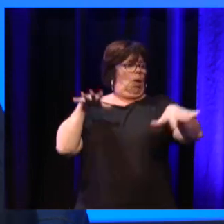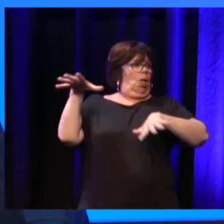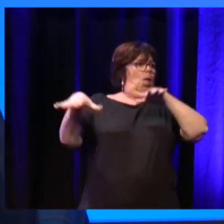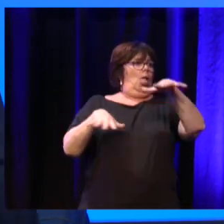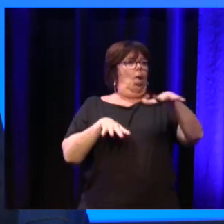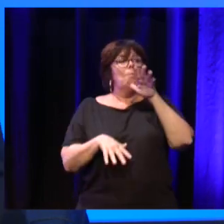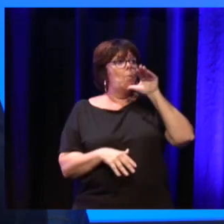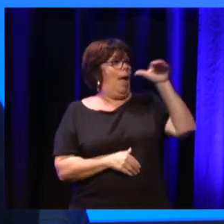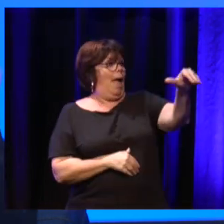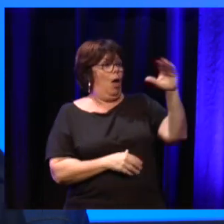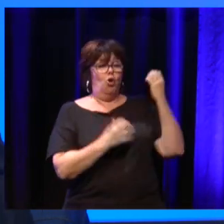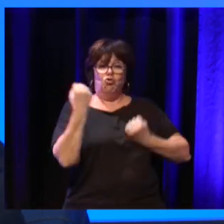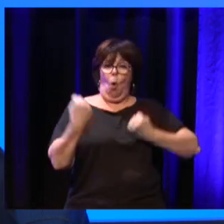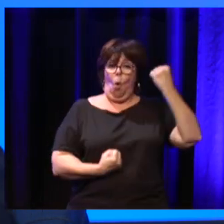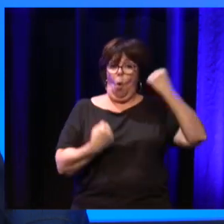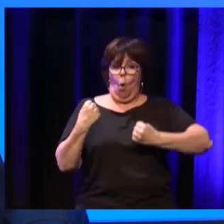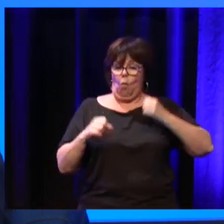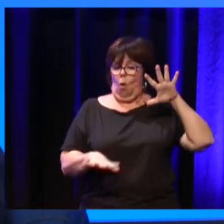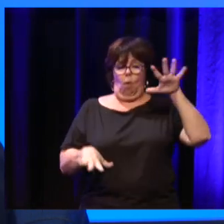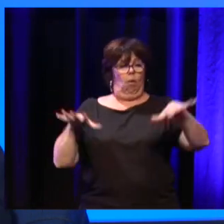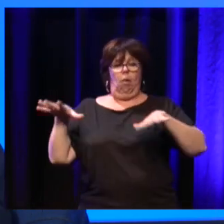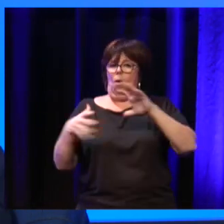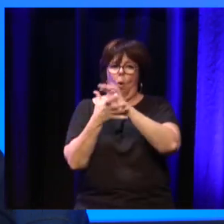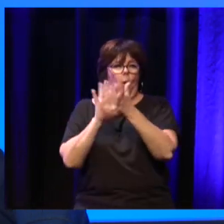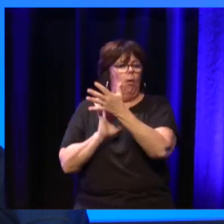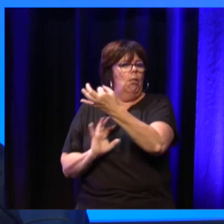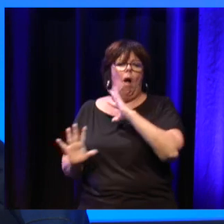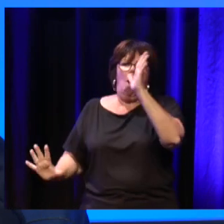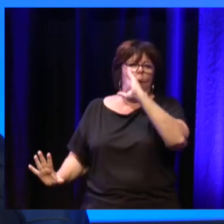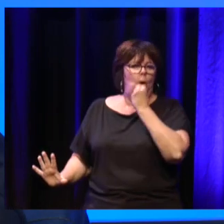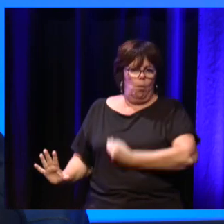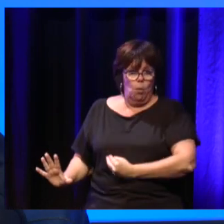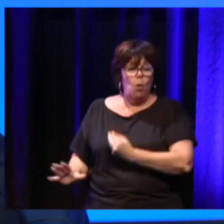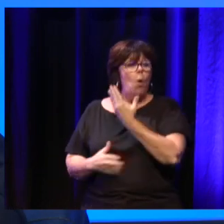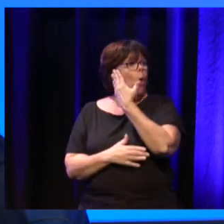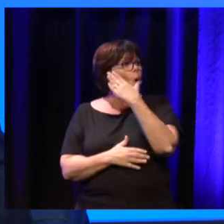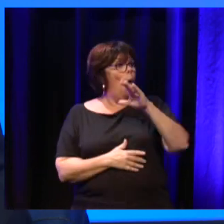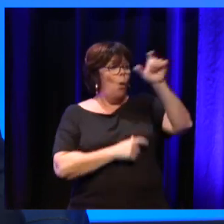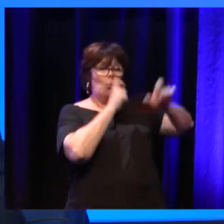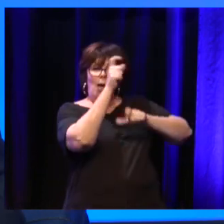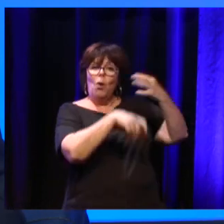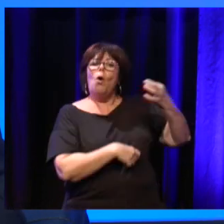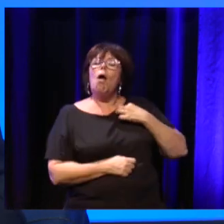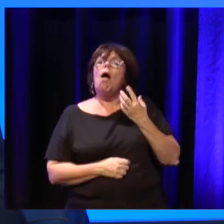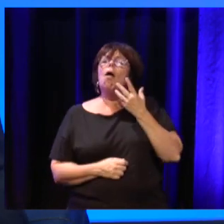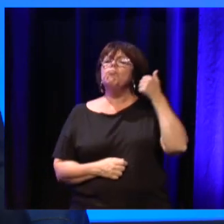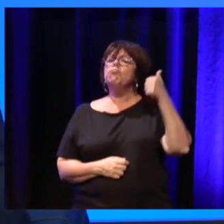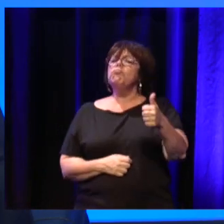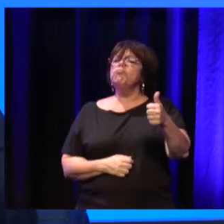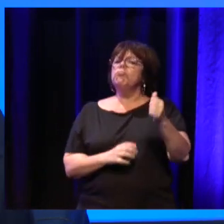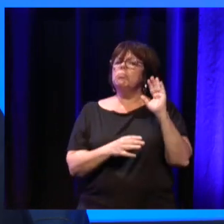pas solliciter le conducteur de bus, c'est compliqué. Et d'autres personnes nous ont dit c'est très bien les transports.